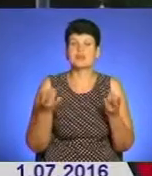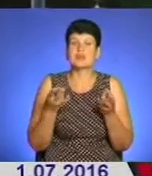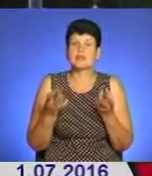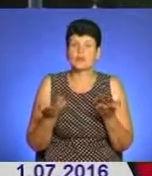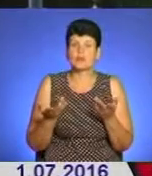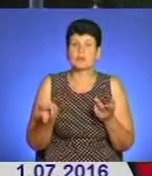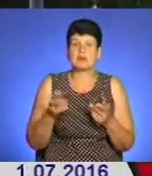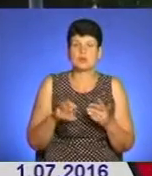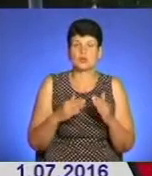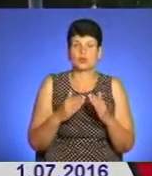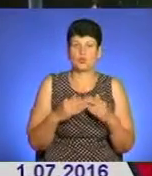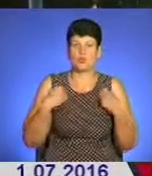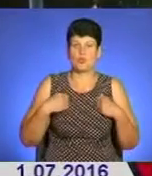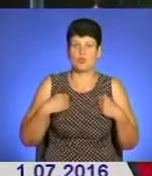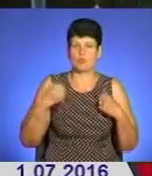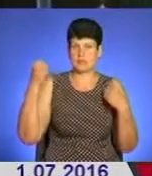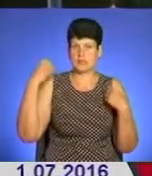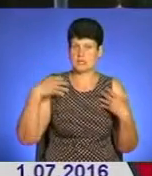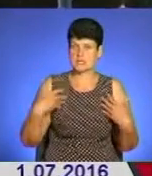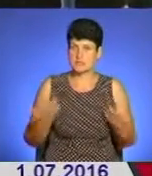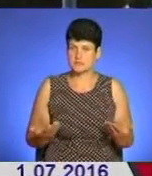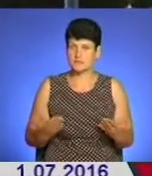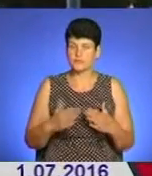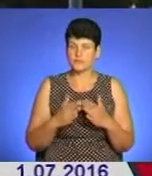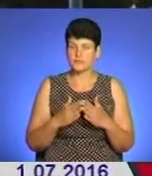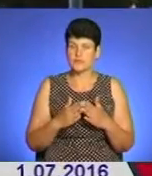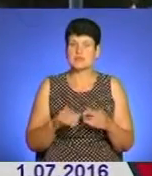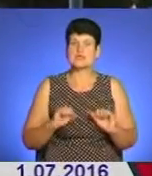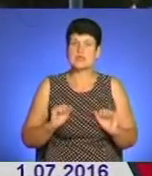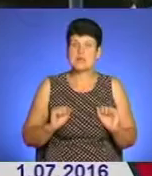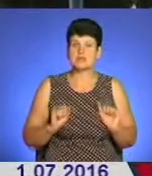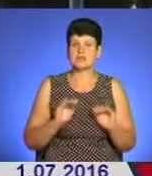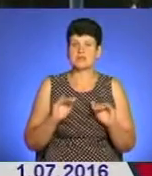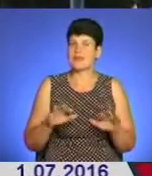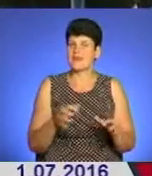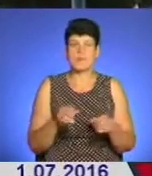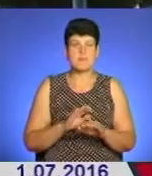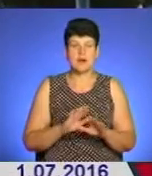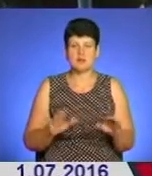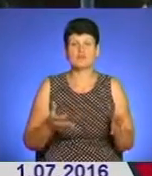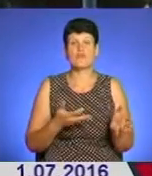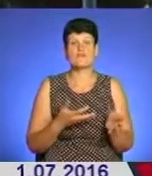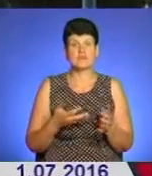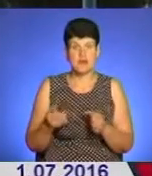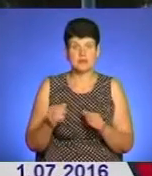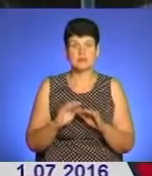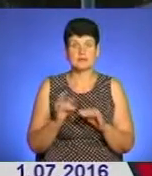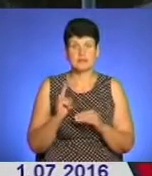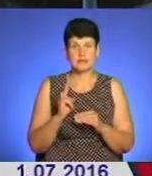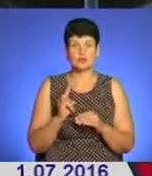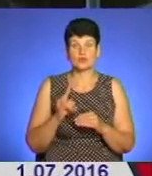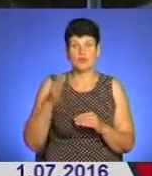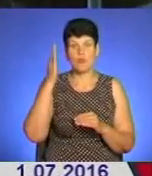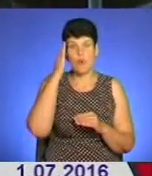прийти додому, прийняти душ, старатися, щоб дітей не брати. Якщо все таки взяли, то щоб вони не мочили